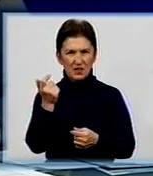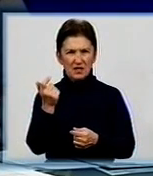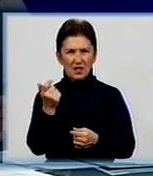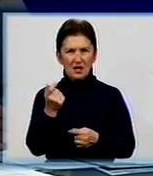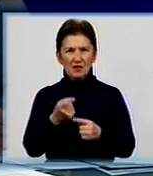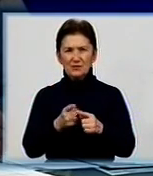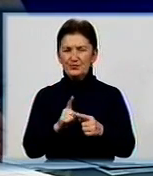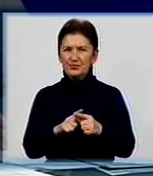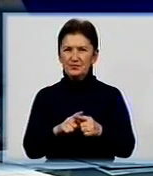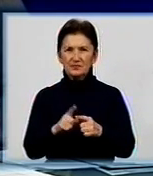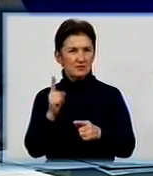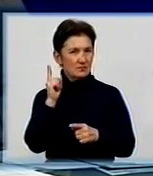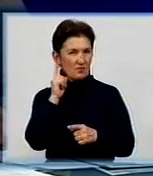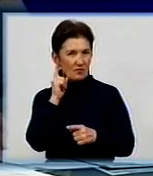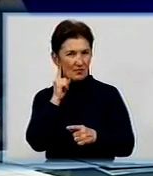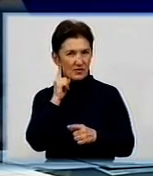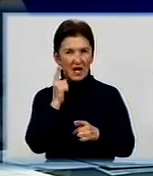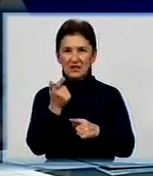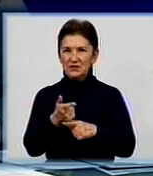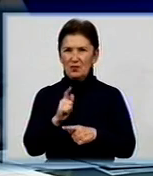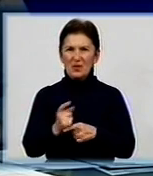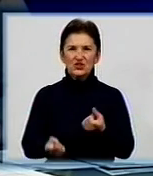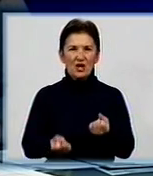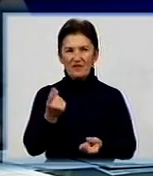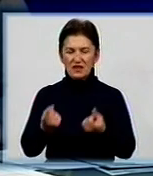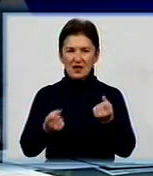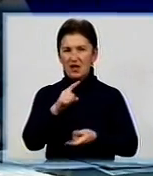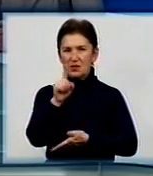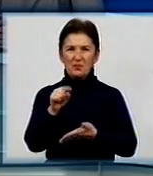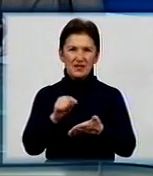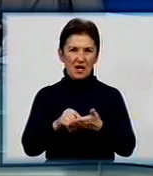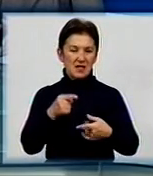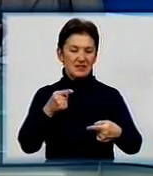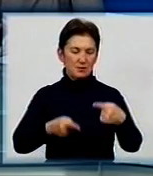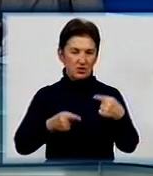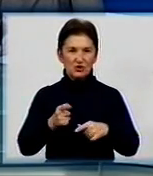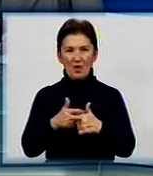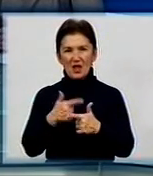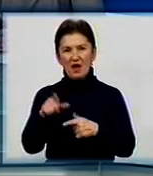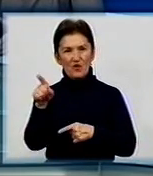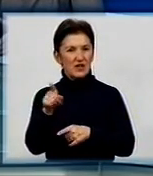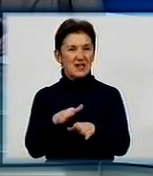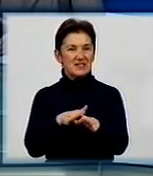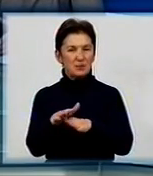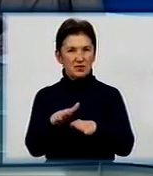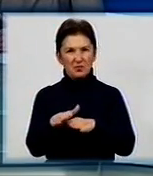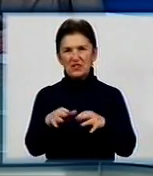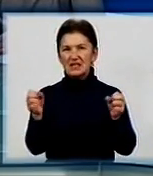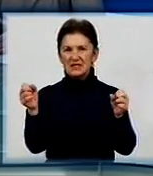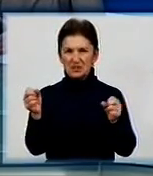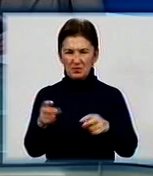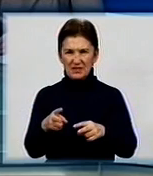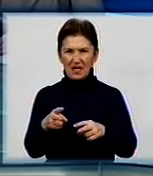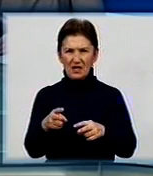скажімо так, на слуху, можливо, більше виникає якихось питань спірних, але вони забезпечують, наприклад, соціальний розвиток